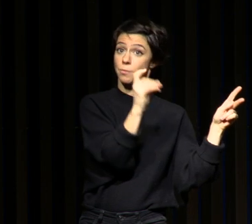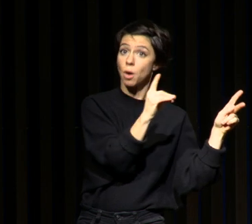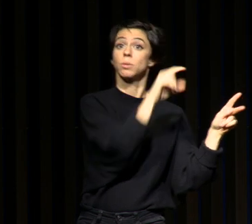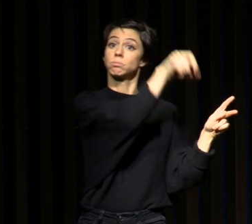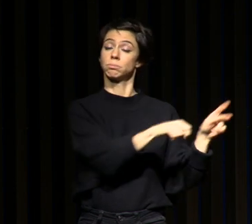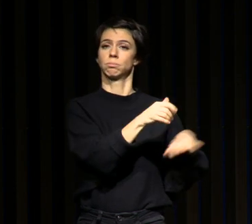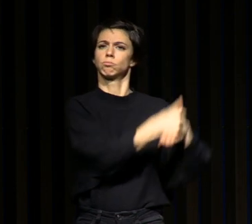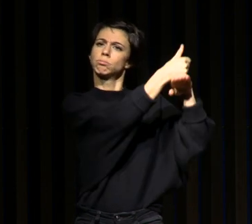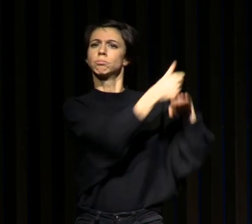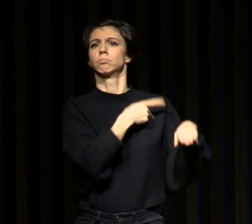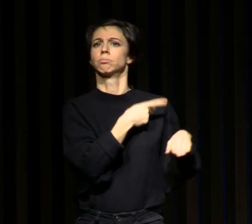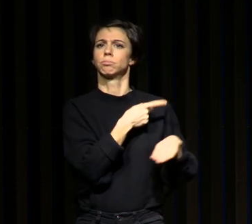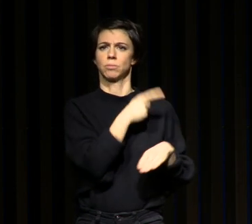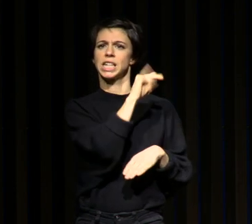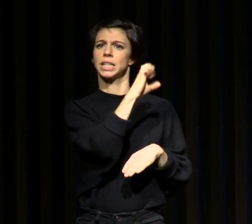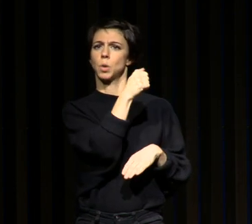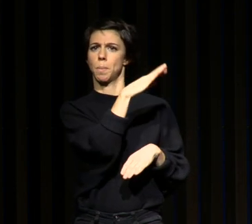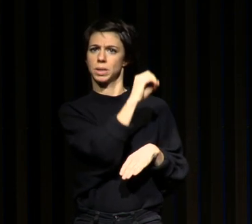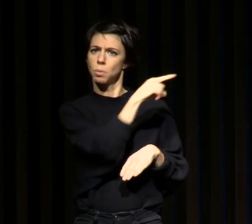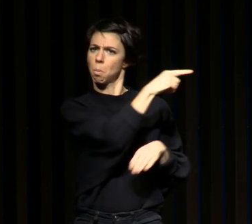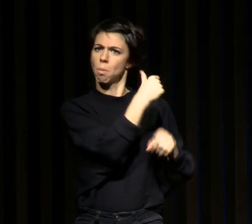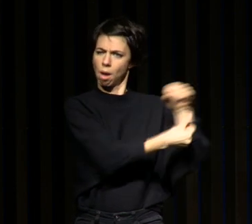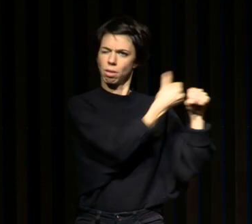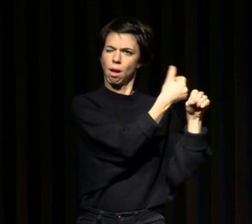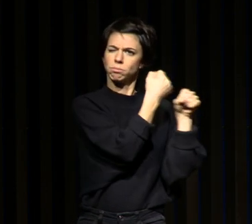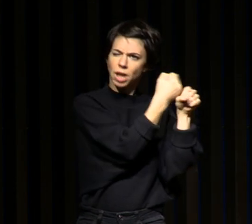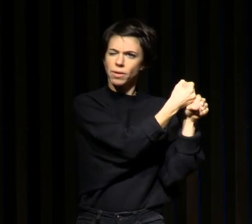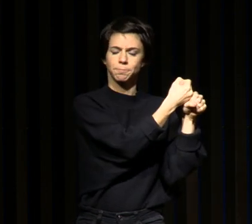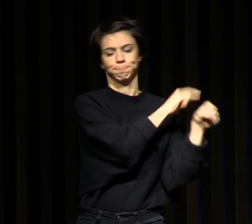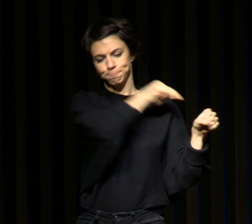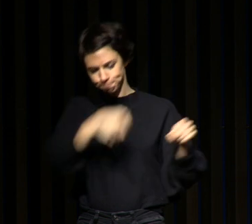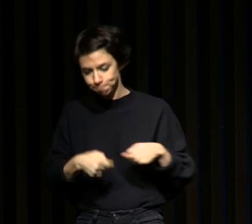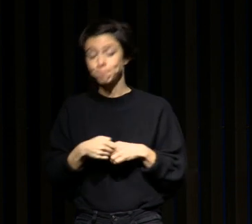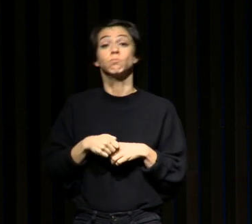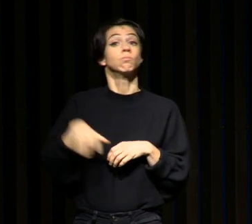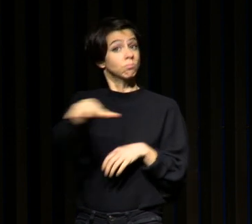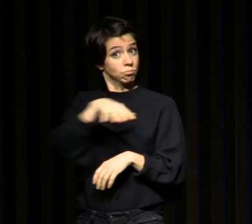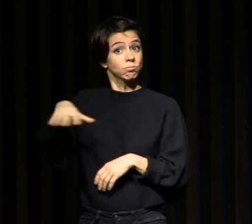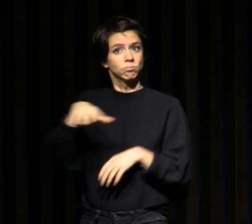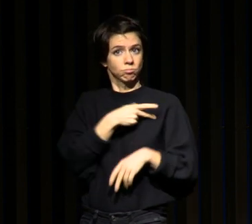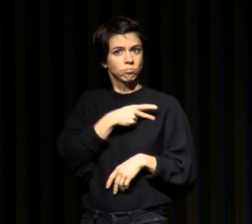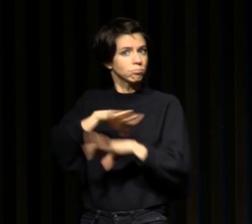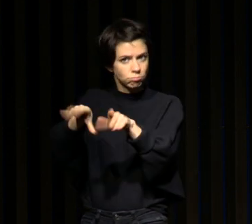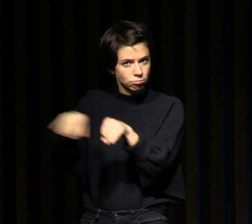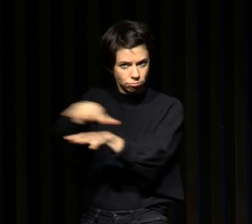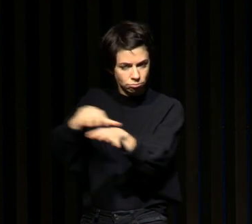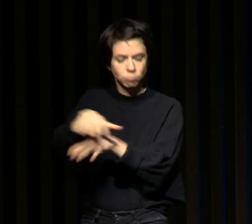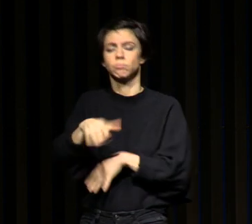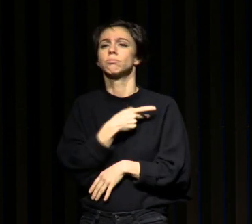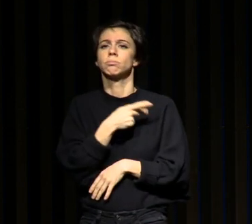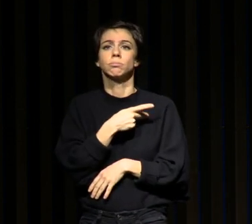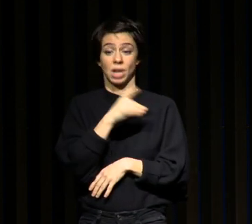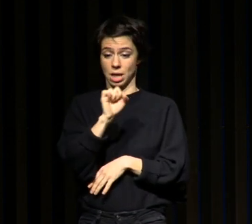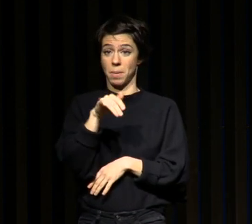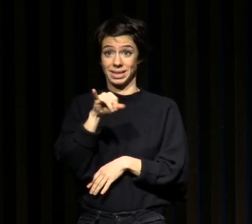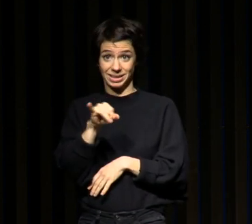les personnes du SAMU, en particulier le professeur Dabadi, sont venues me chercher en me disant « Écoutez, tous les ans, on ramasse des gens sur le bord